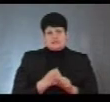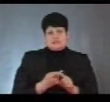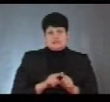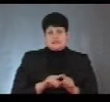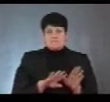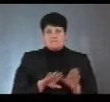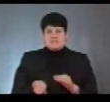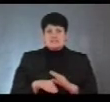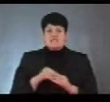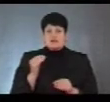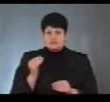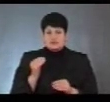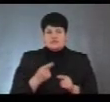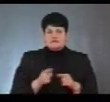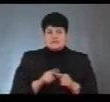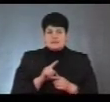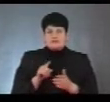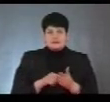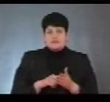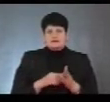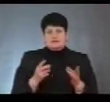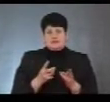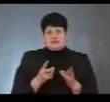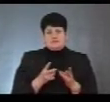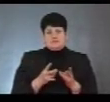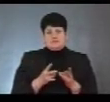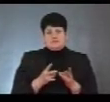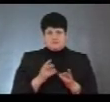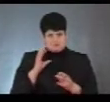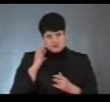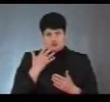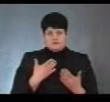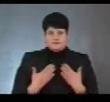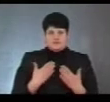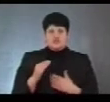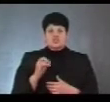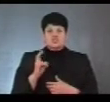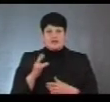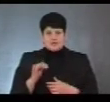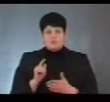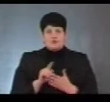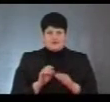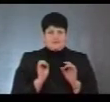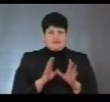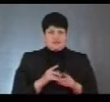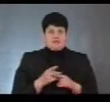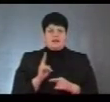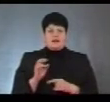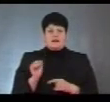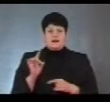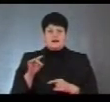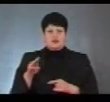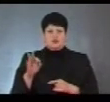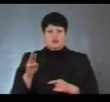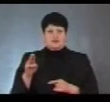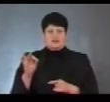Після виборів, насправді, це питання вже потрібно ставити руба, тому що жеки рано чи пізно повинні передати цю картутеку, тому що